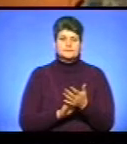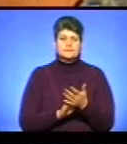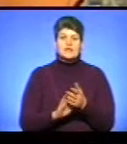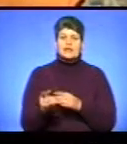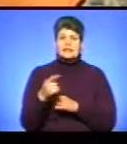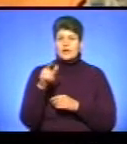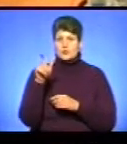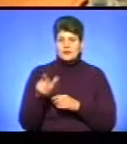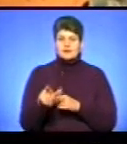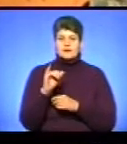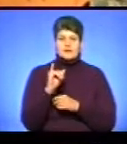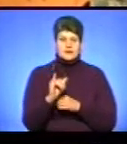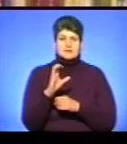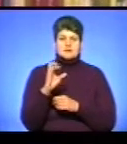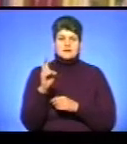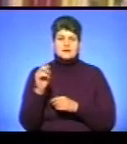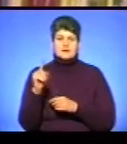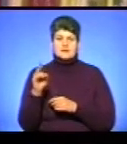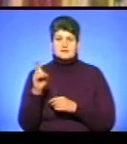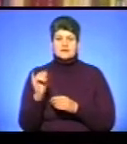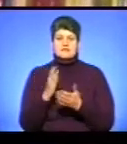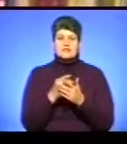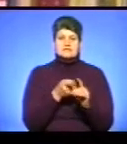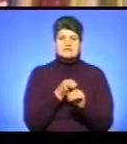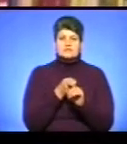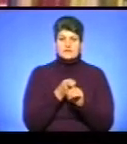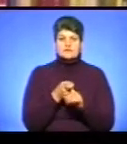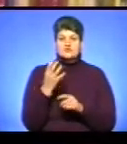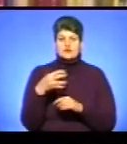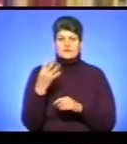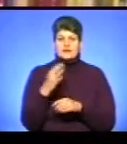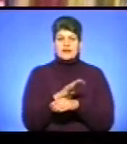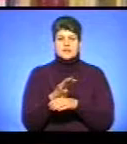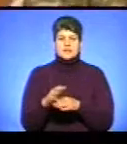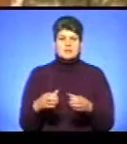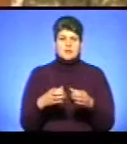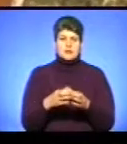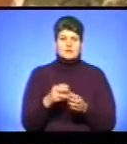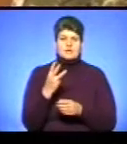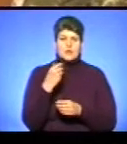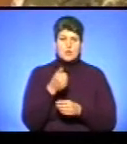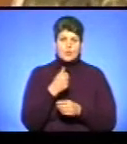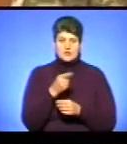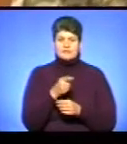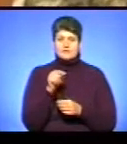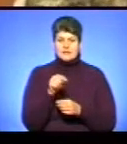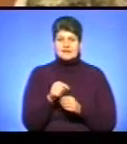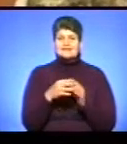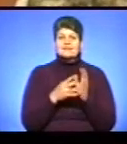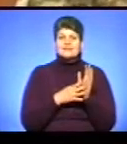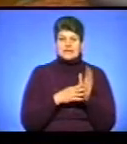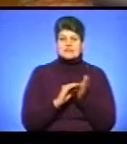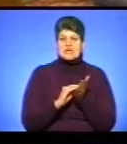Тернополянка Ірина Сказків служить взв'язківцем у 44-й артилерійській бригаді «Три роки». Вона – одна з 19